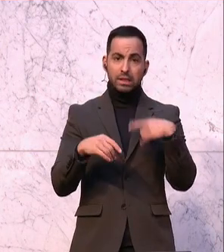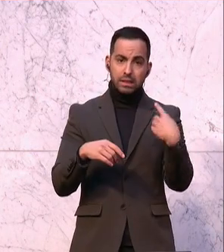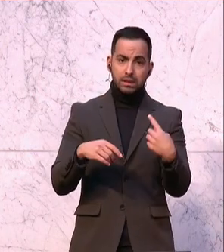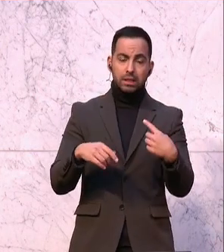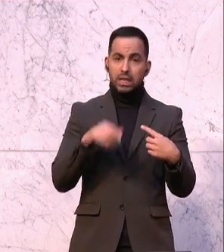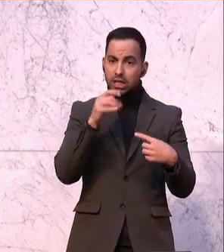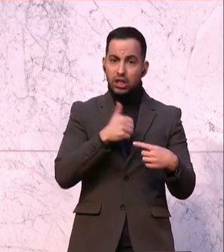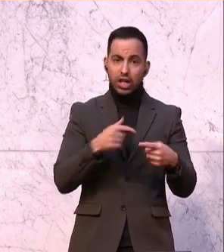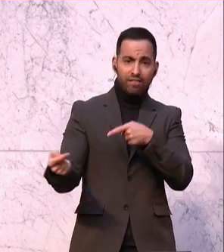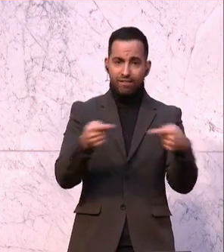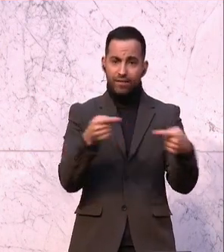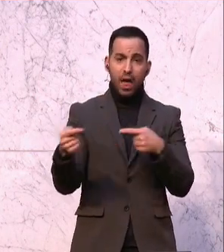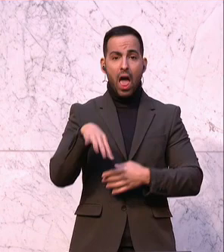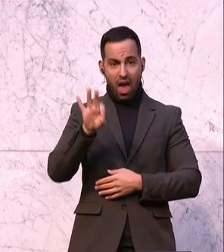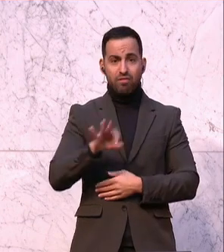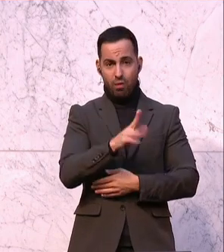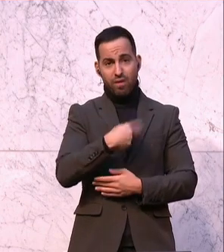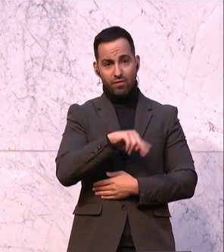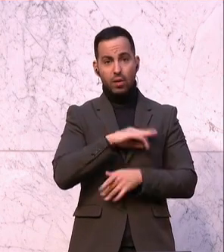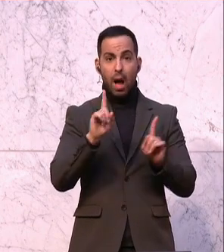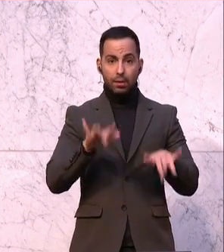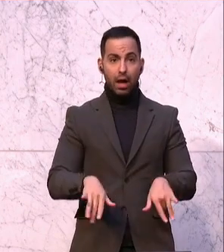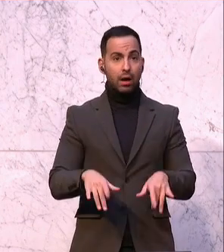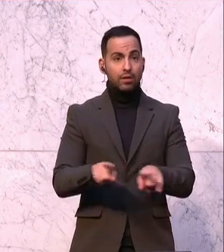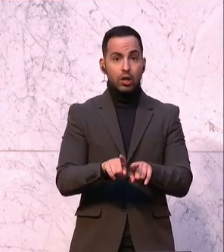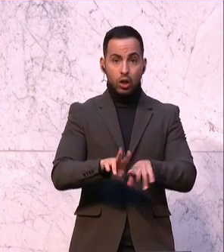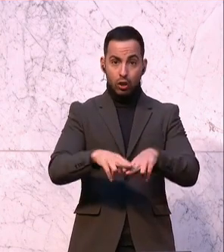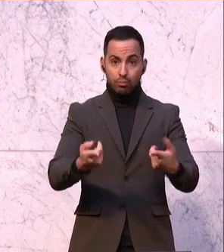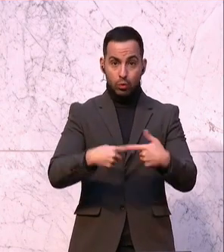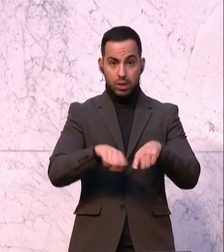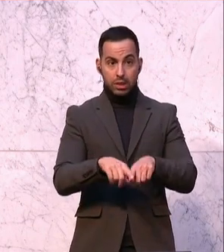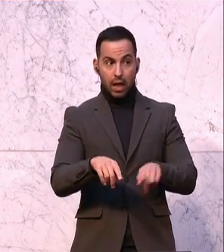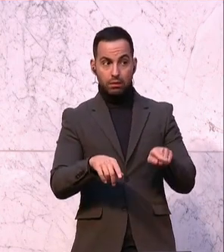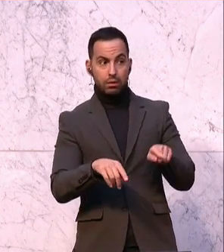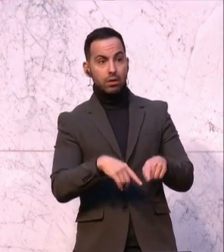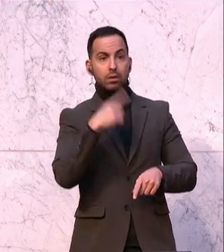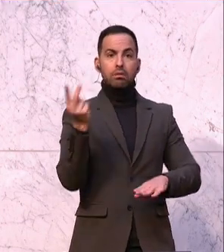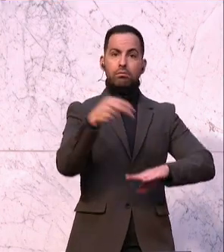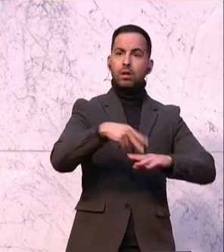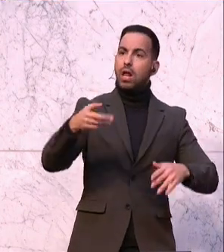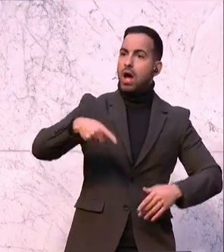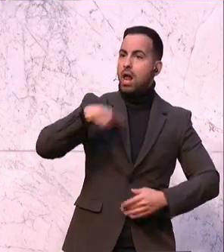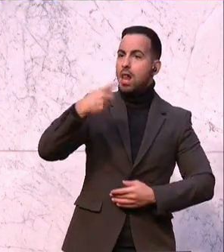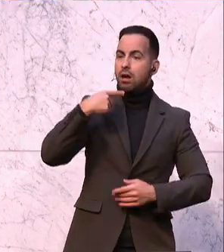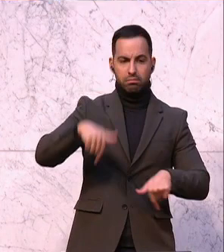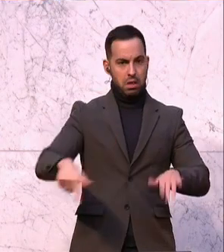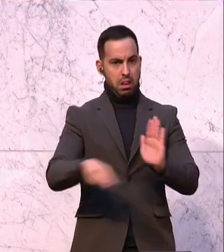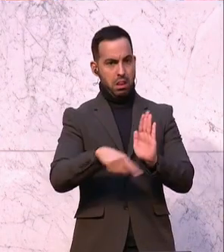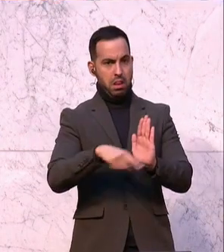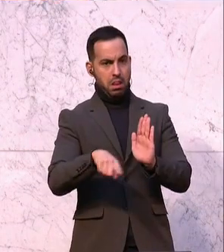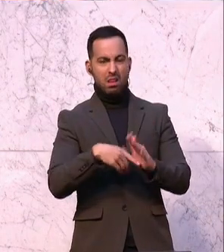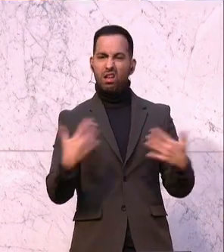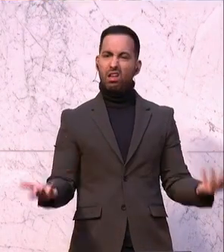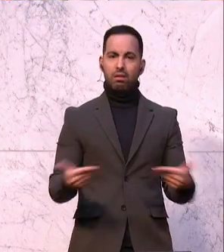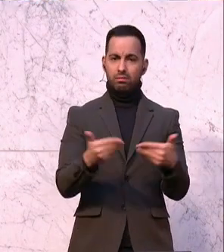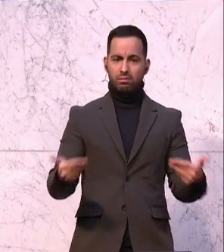Das wäre schon in der Verantwortung der FPÖ gewesen. Die Hand aufhalten vor Ort in den Bundesländern, da große Reden halten, das geht nicht zusammen. Und das kennen